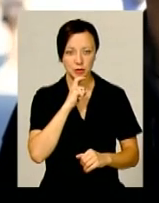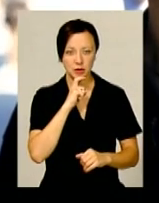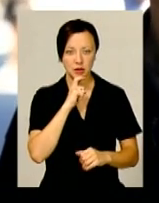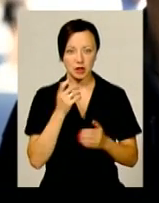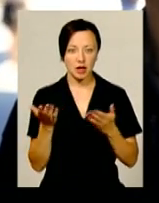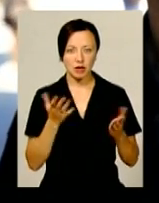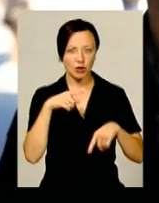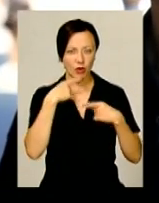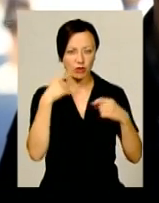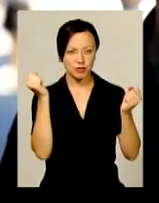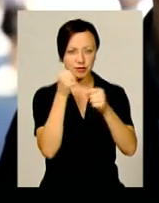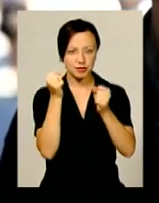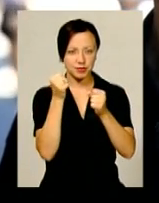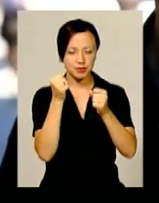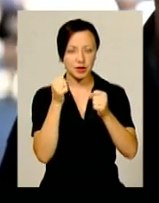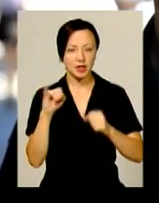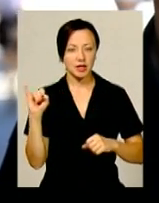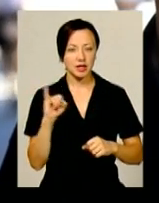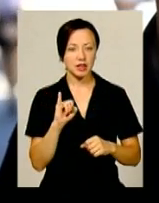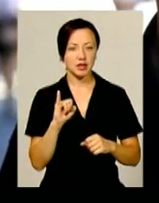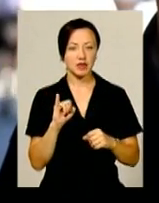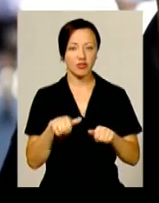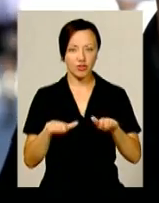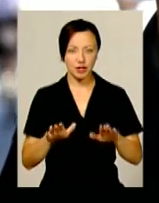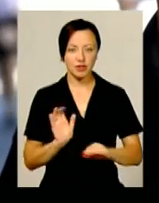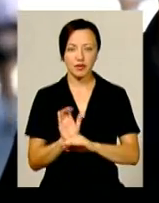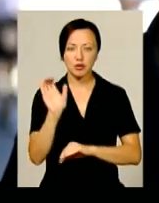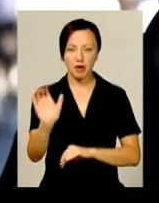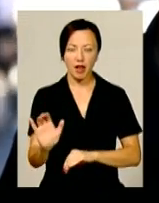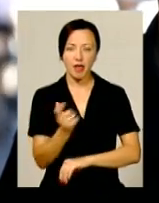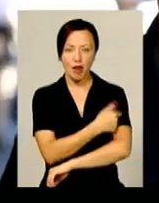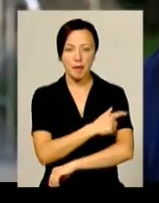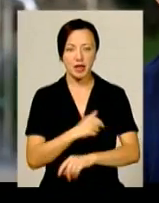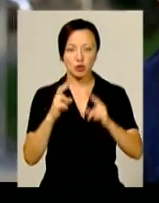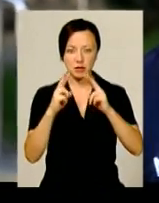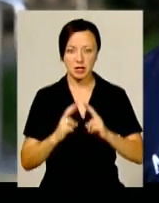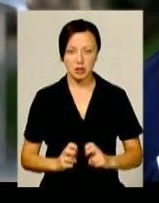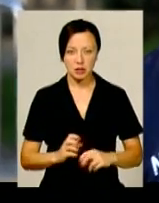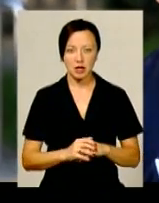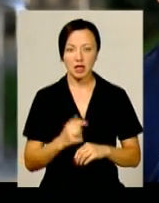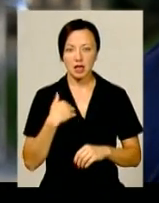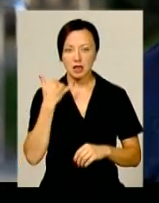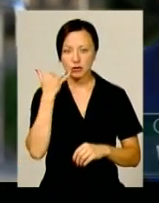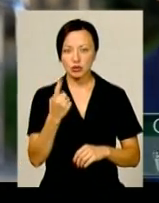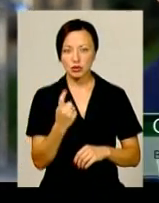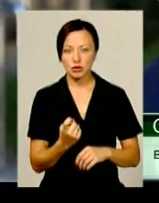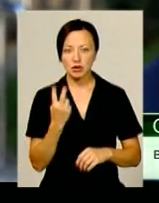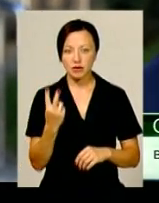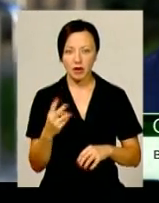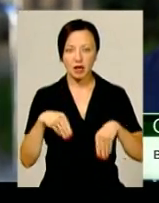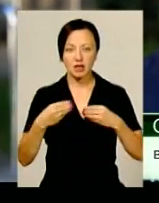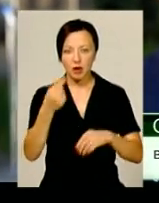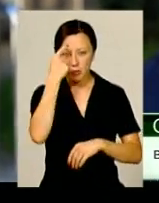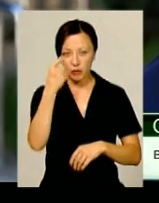говорив дивні речі і вирішили відправити його на медобстеження. Зателефонував 102, дав